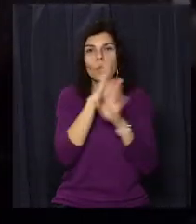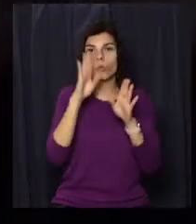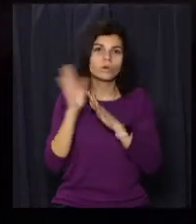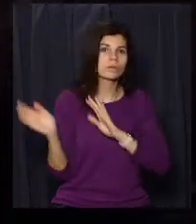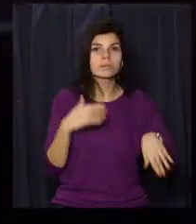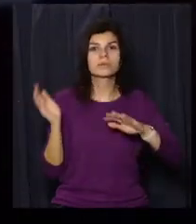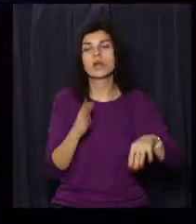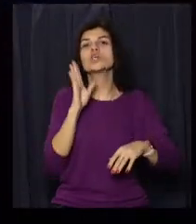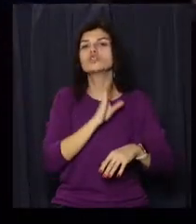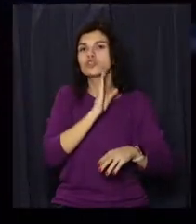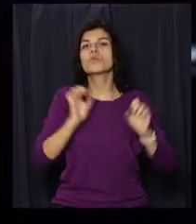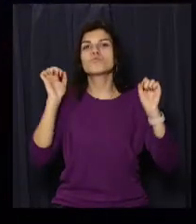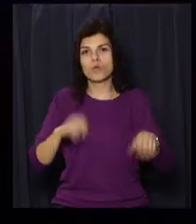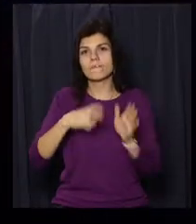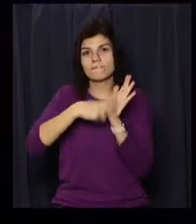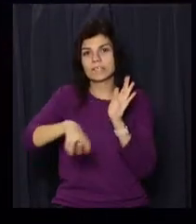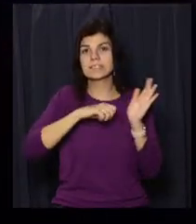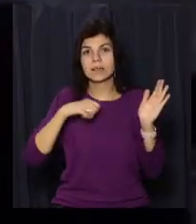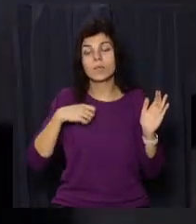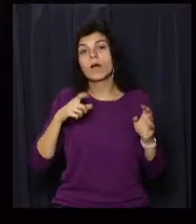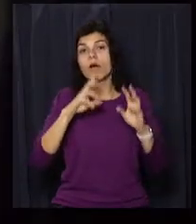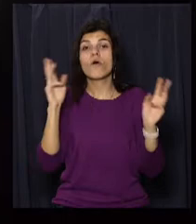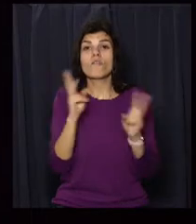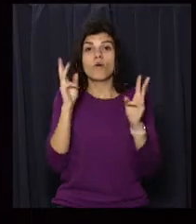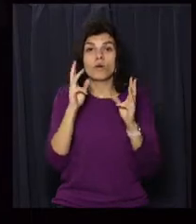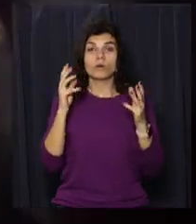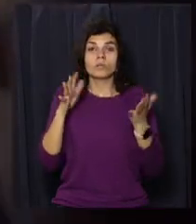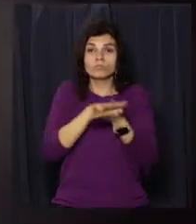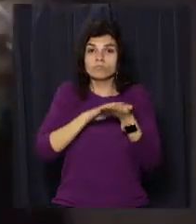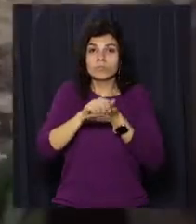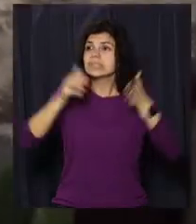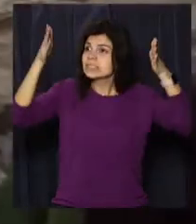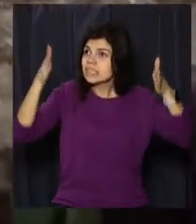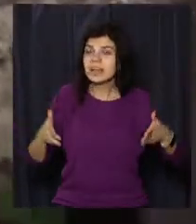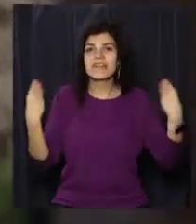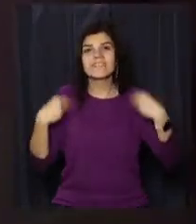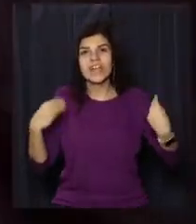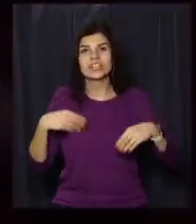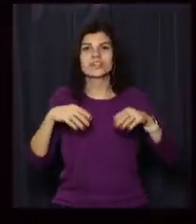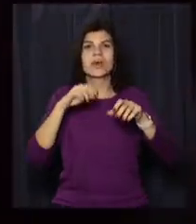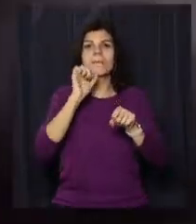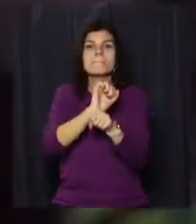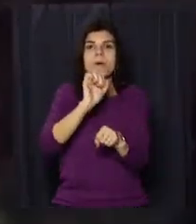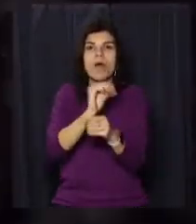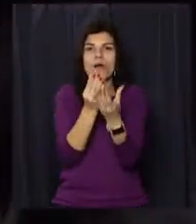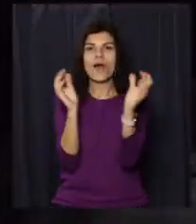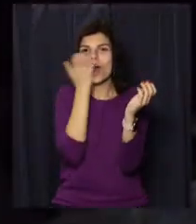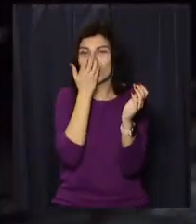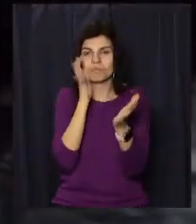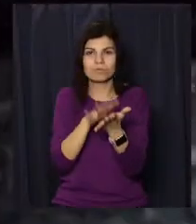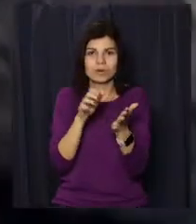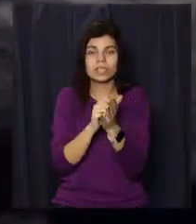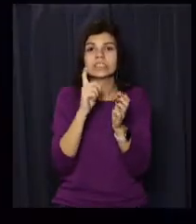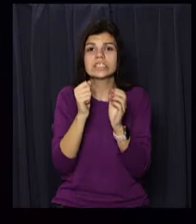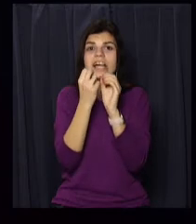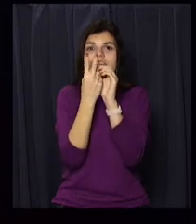повітря, жінка змогла вийти сама. Вогонь знищив меблі, облицювання стін та пошкодив утеплення балкону. Загасили пожежу за